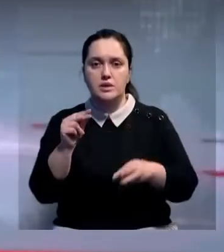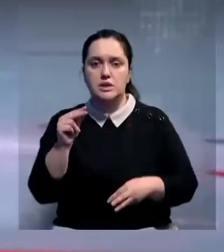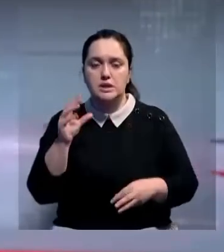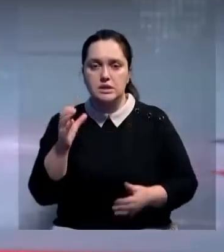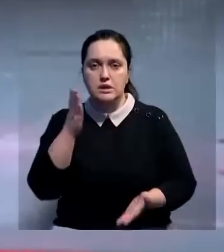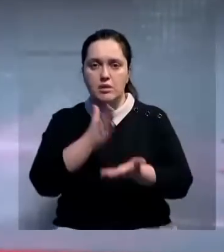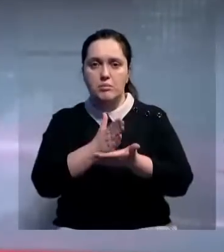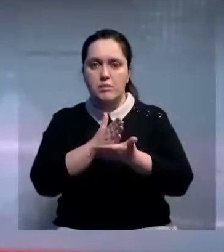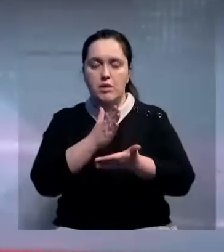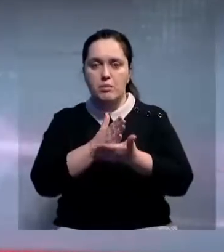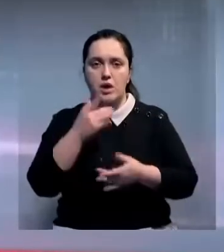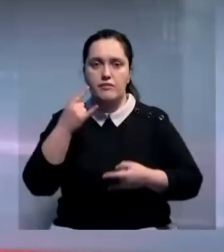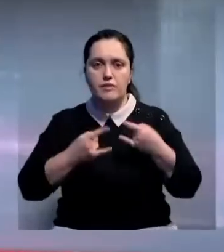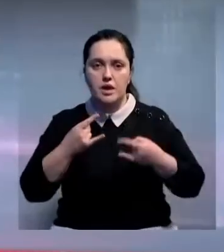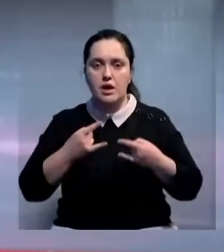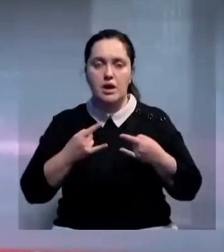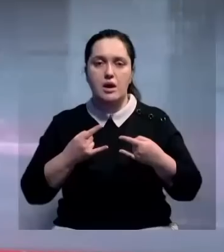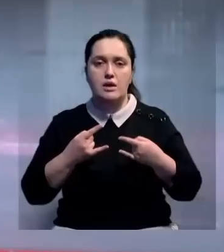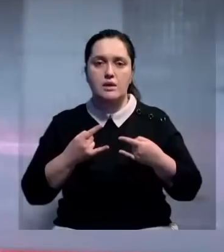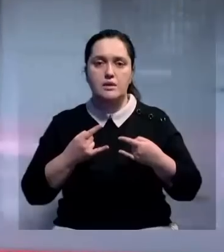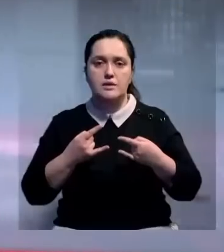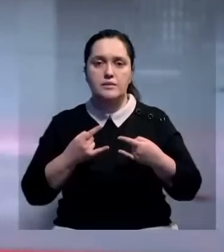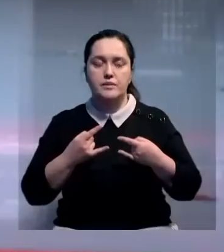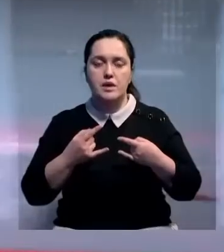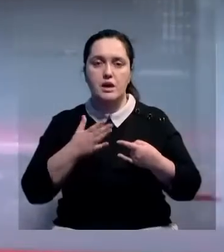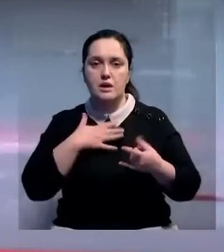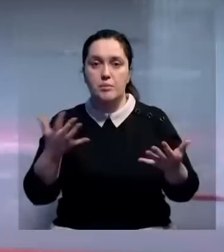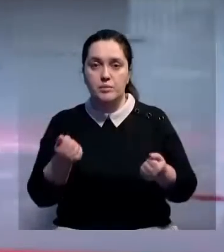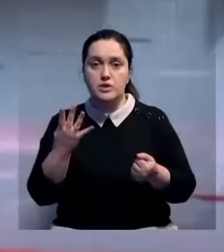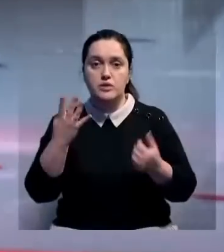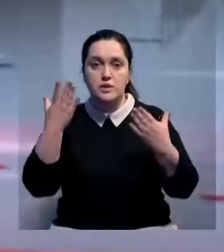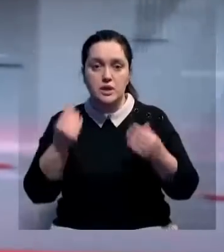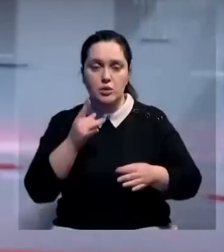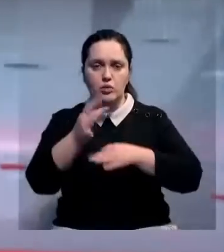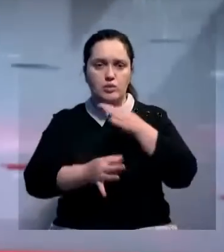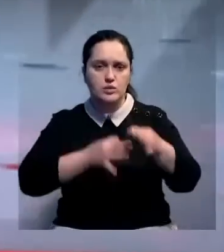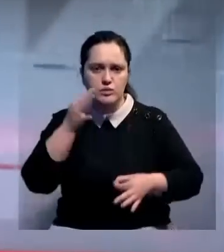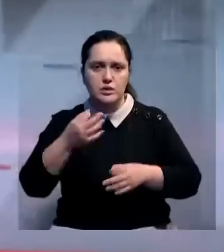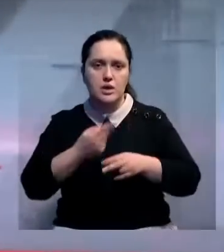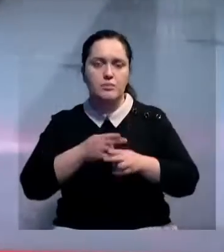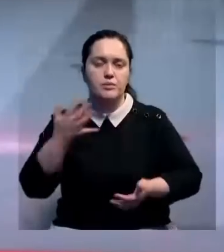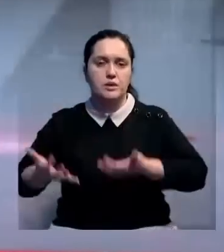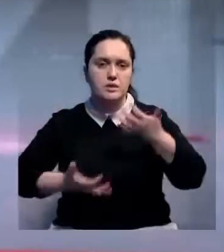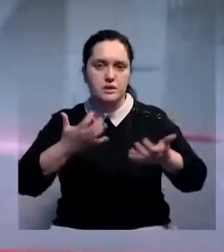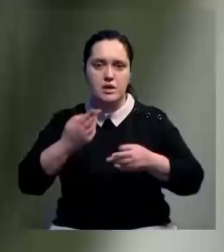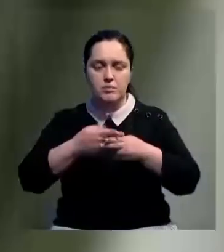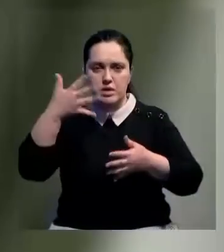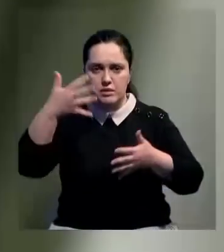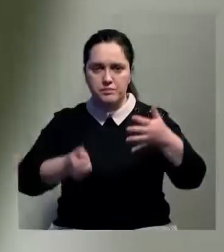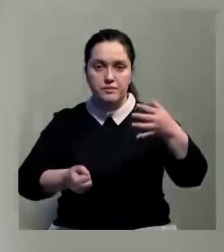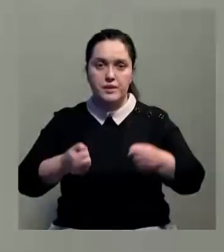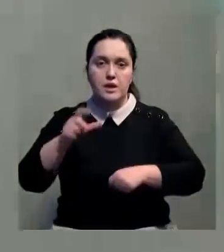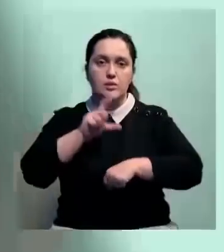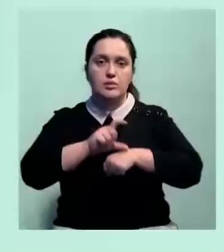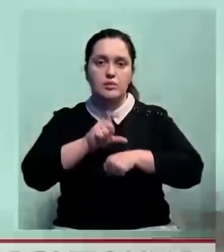вице-министр по ЧАЭС в прямом эфире нашего телеканала. Отмечу, наши спасатели уже четвертый день круглосуточно продолжают разгребать